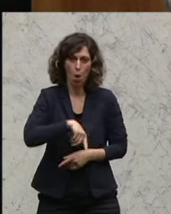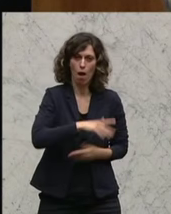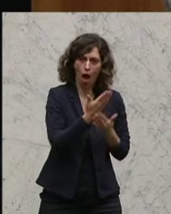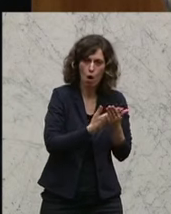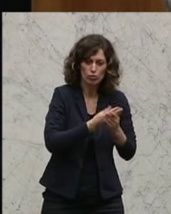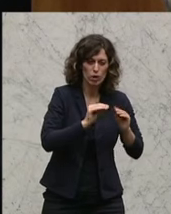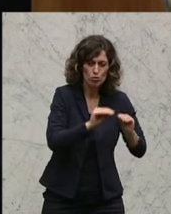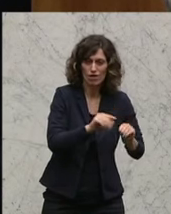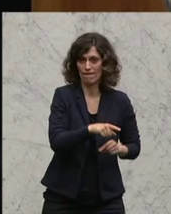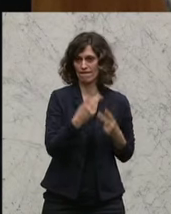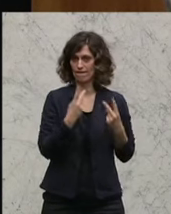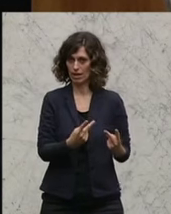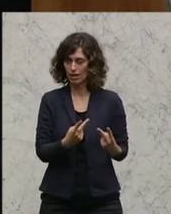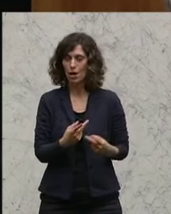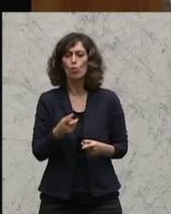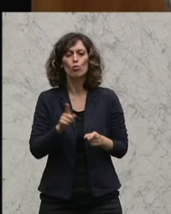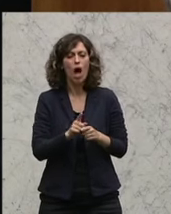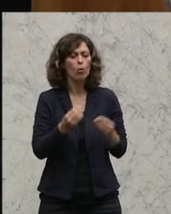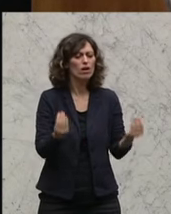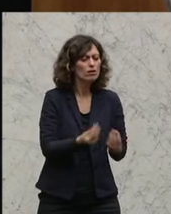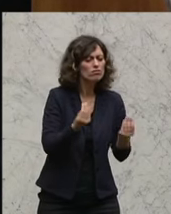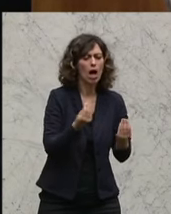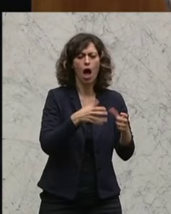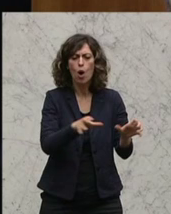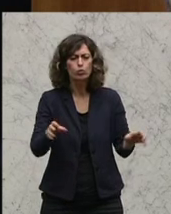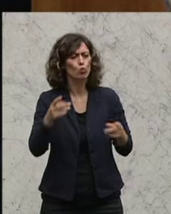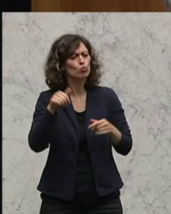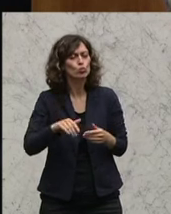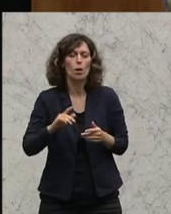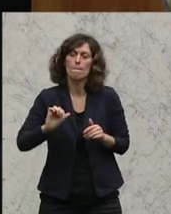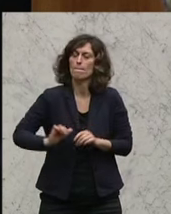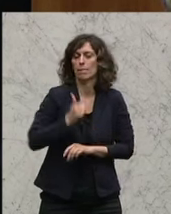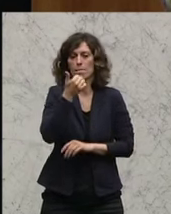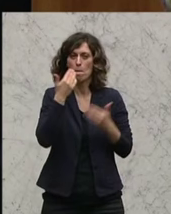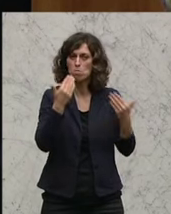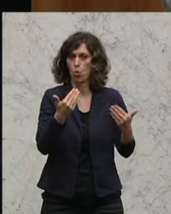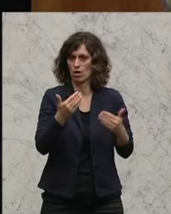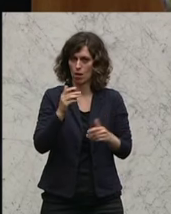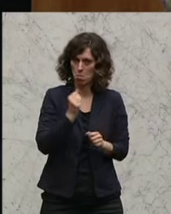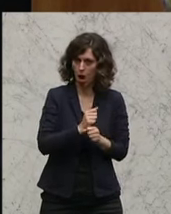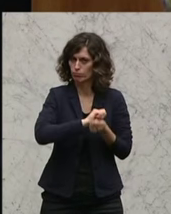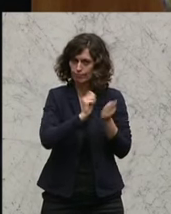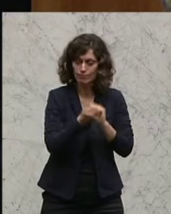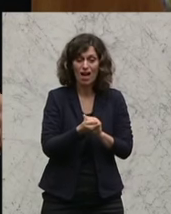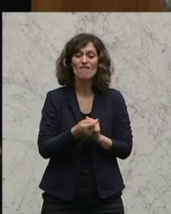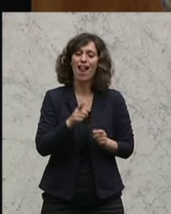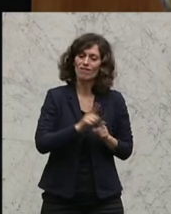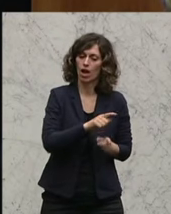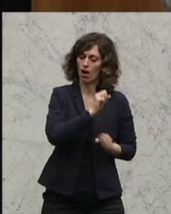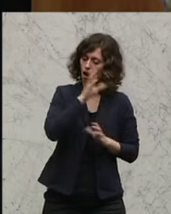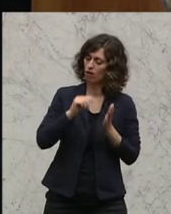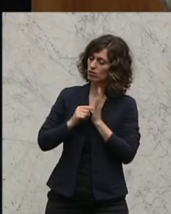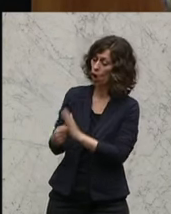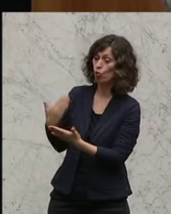uns. Die Ausrüstung auf den letzten Stand zu bringen ist, um damit auch klar zu signalisieren, dass wir auch gerüstet sind